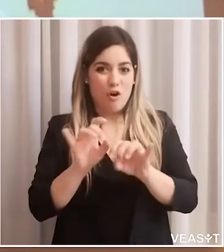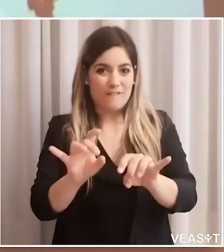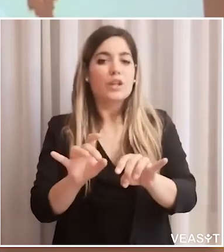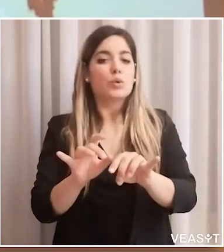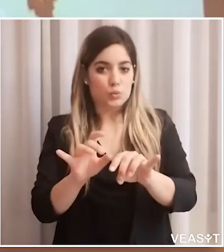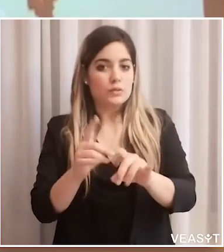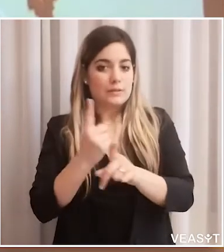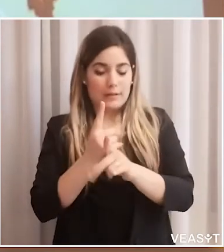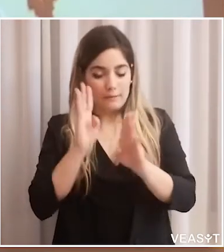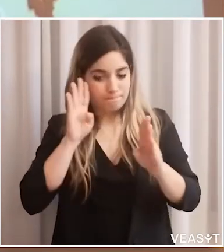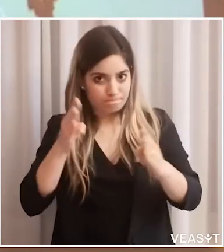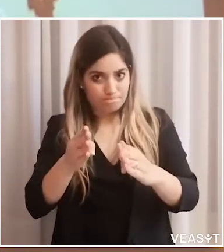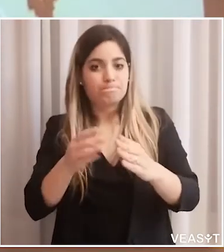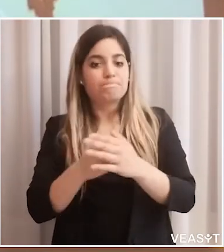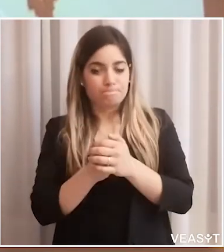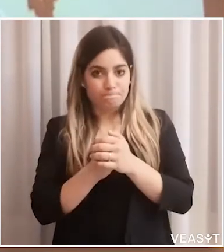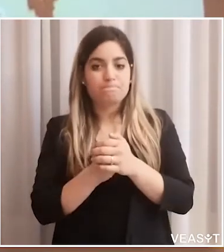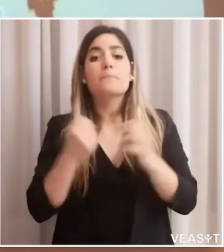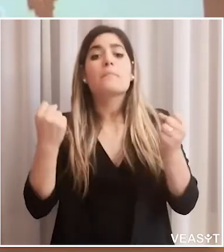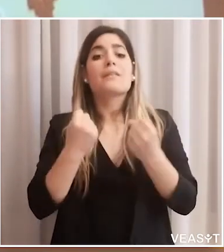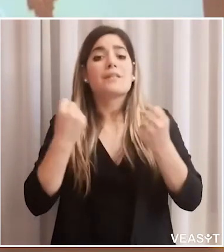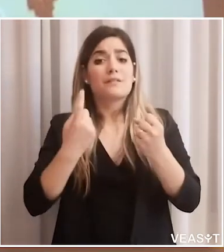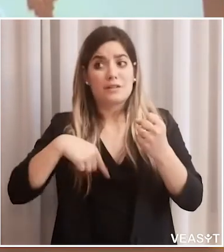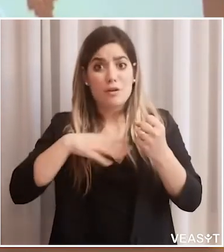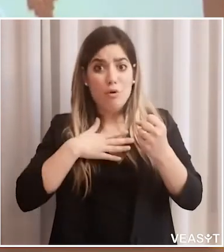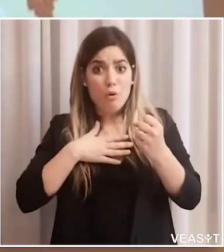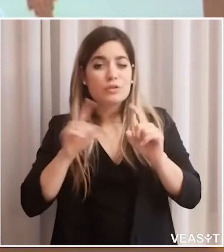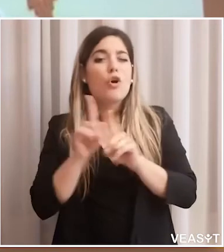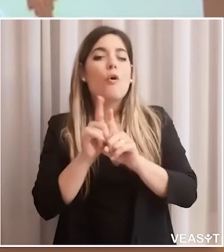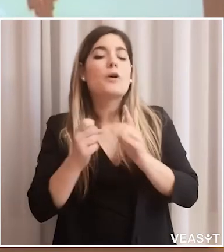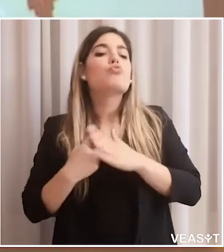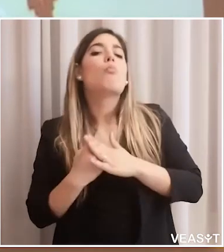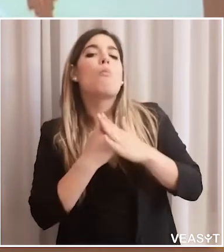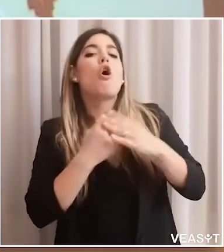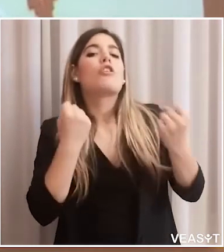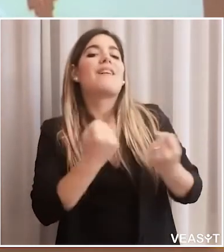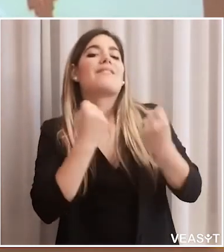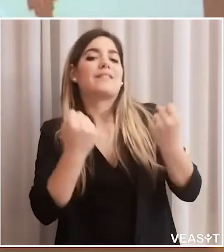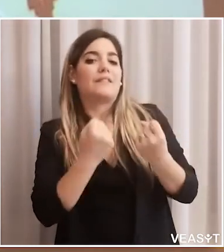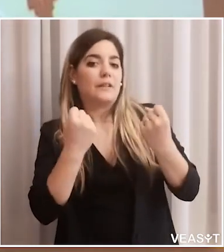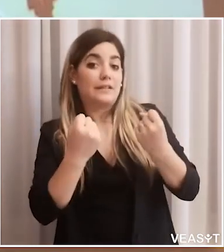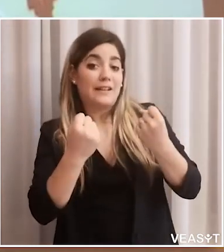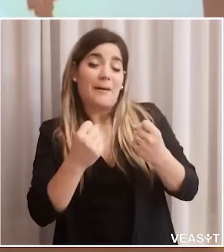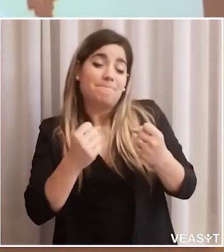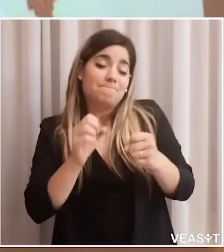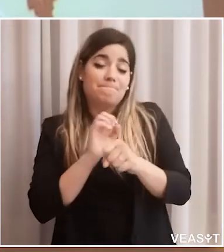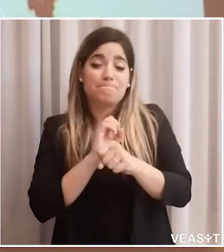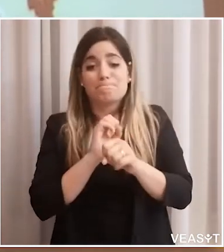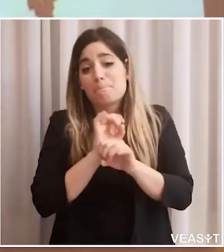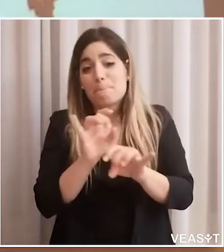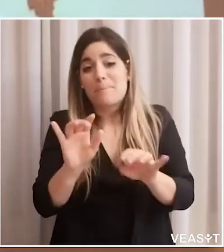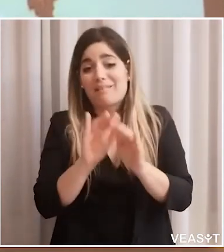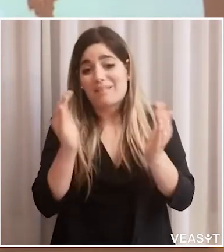appunto l'emergenza coronavirus. Tutte le nostre risorse sia mediche che infermieristiche sono state